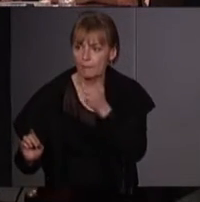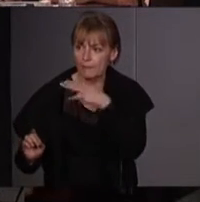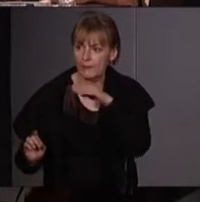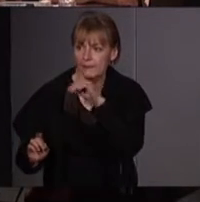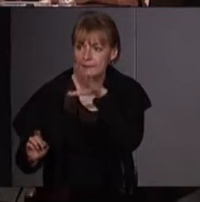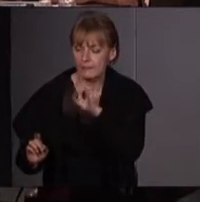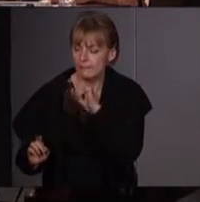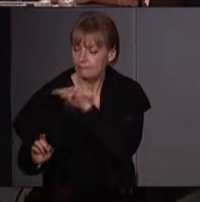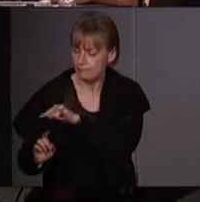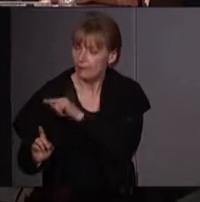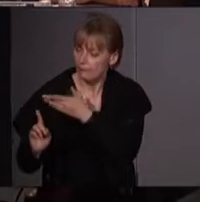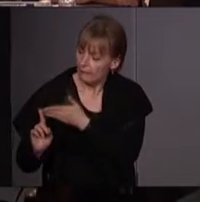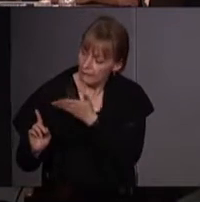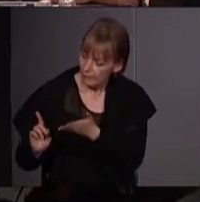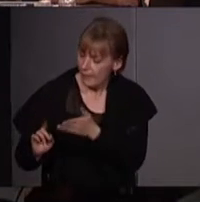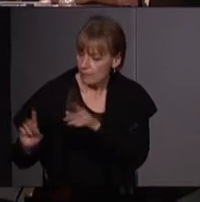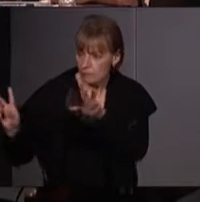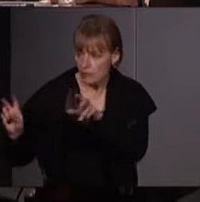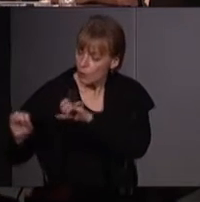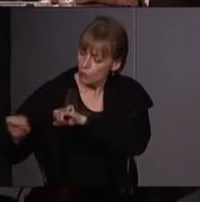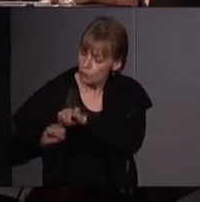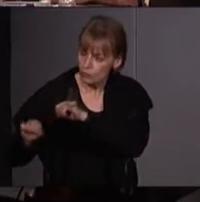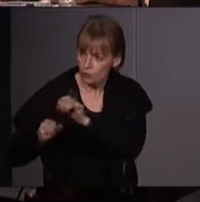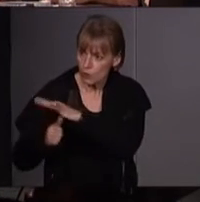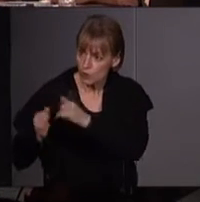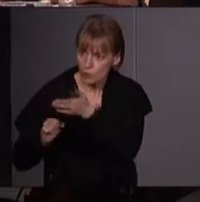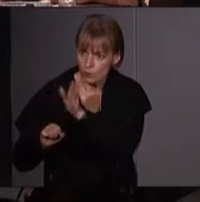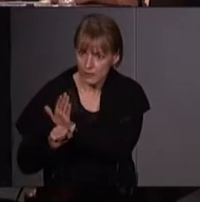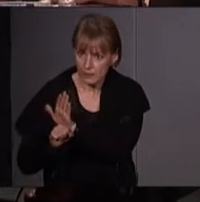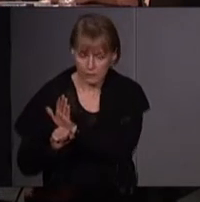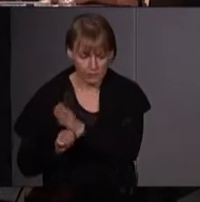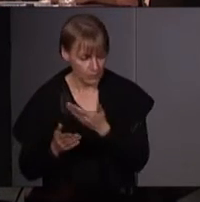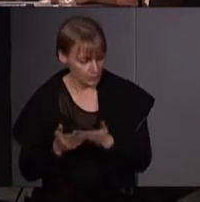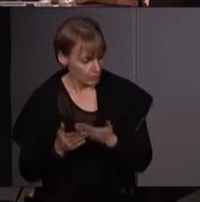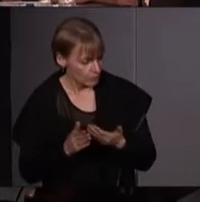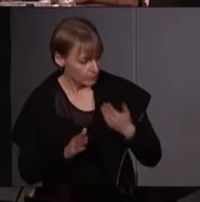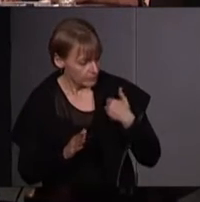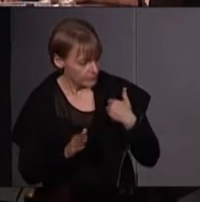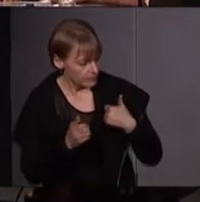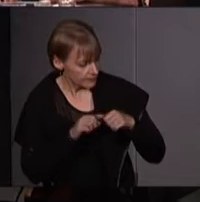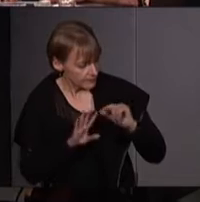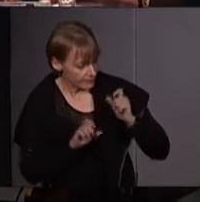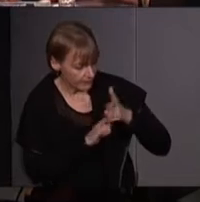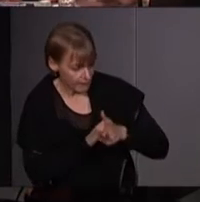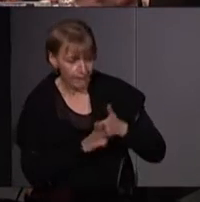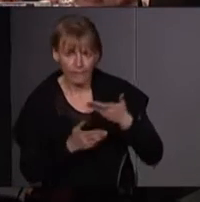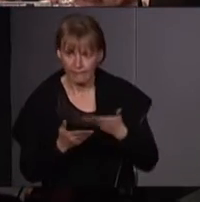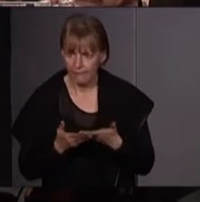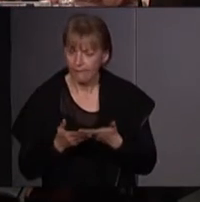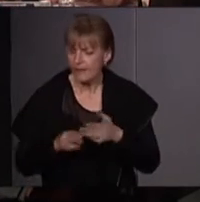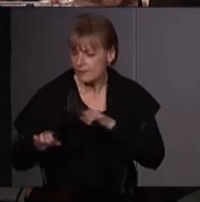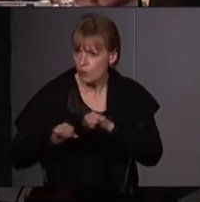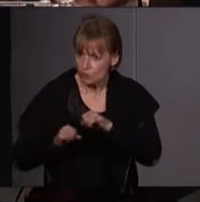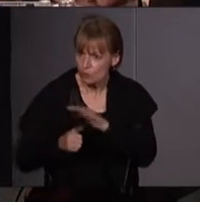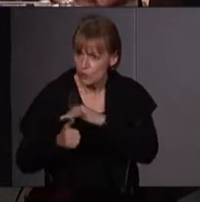les mouvements sociaux. Je vous rappelle que depuis la séance dernière dans le Waldemarne, il s'agit de mouvements sociaux qui sont